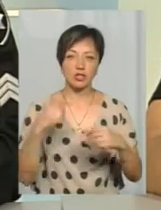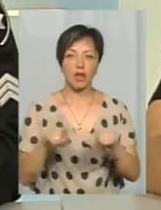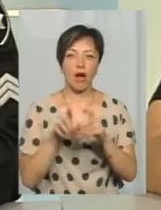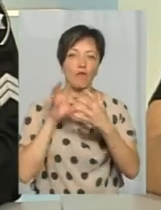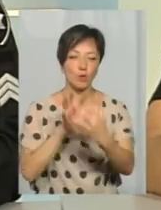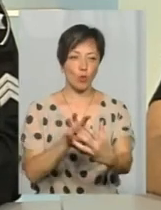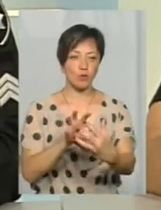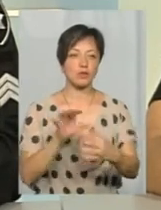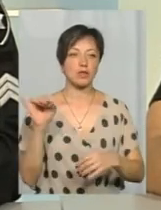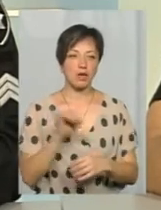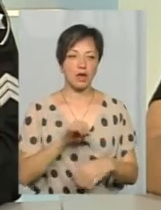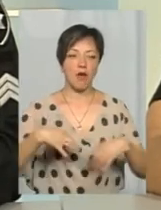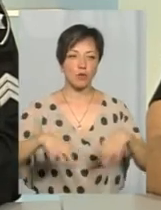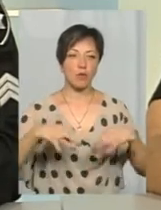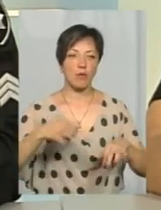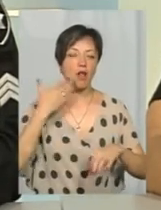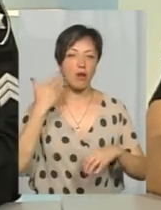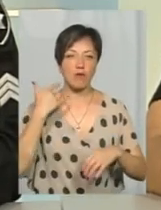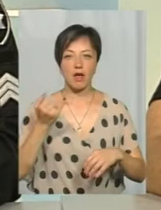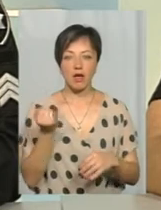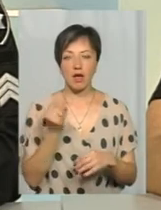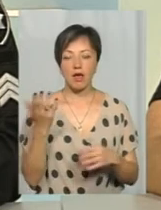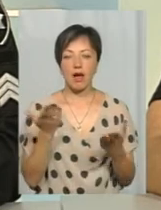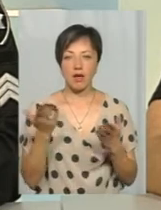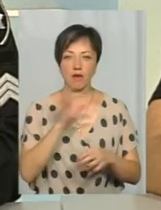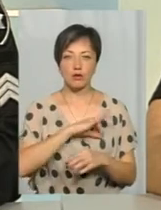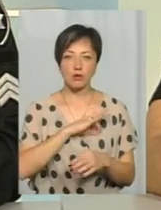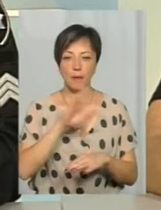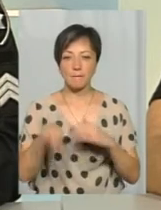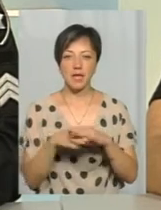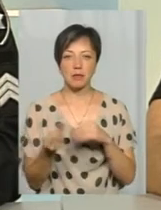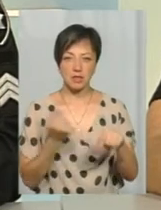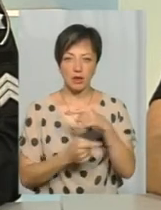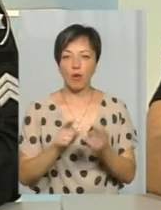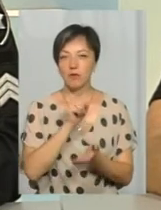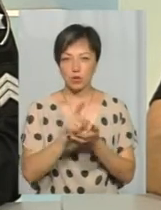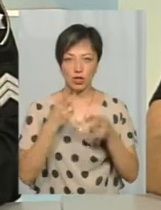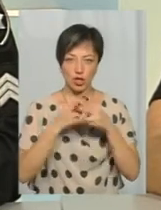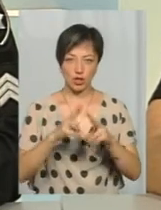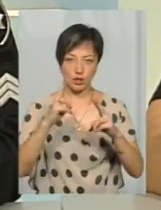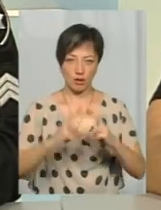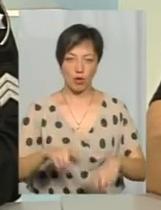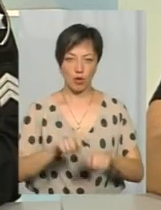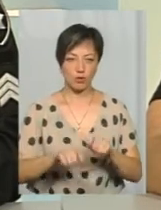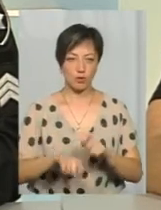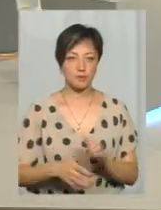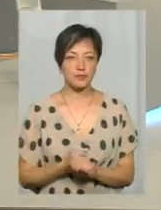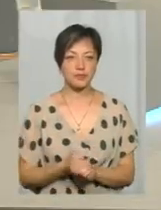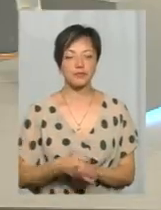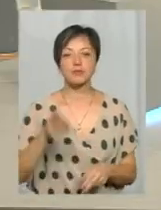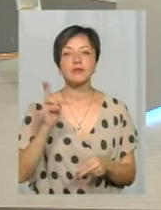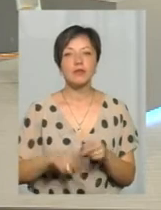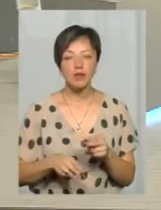автобуси і автомобілі легкові, які використовуються під комерцію. Вони обов'язково проходять обов'язковий технічний контроль. Дякую. І на